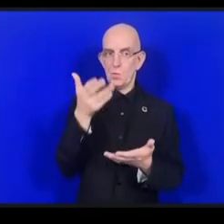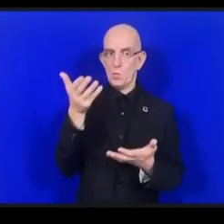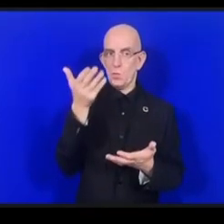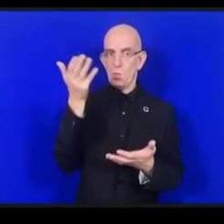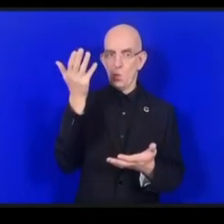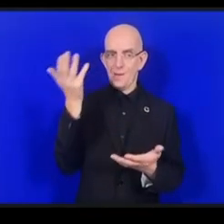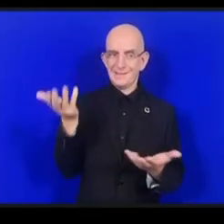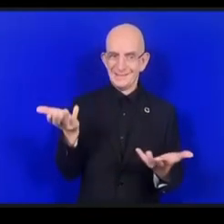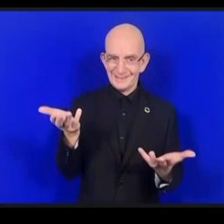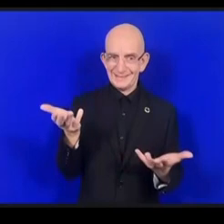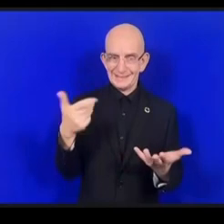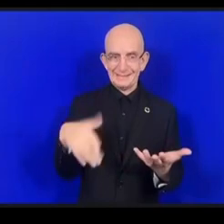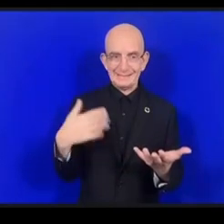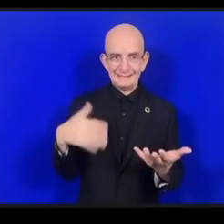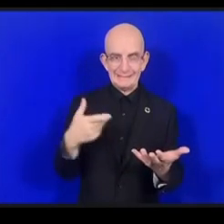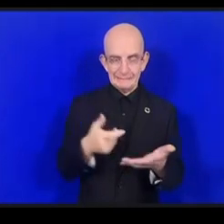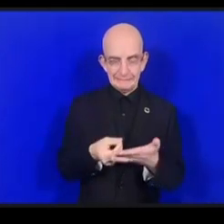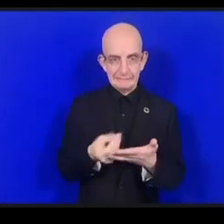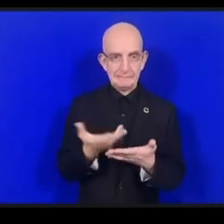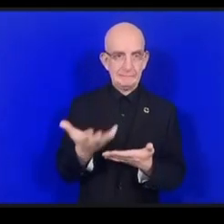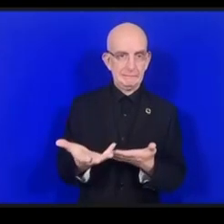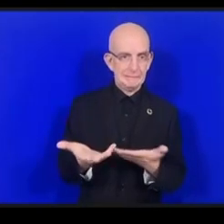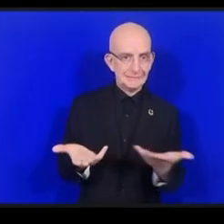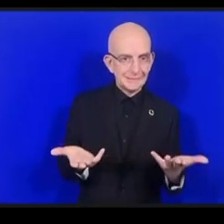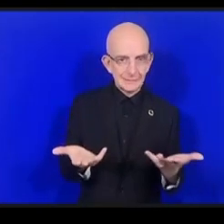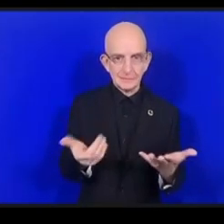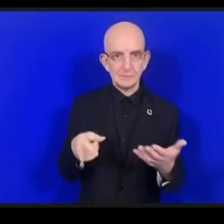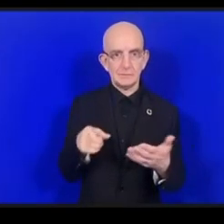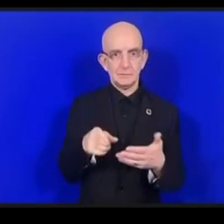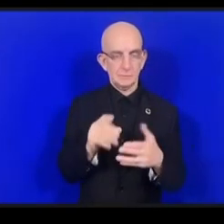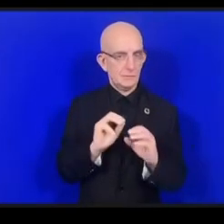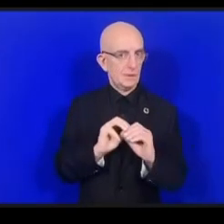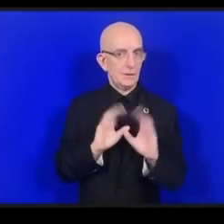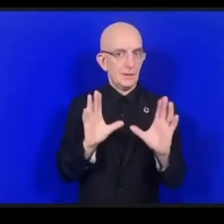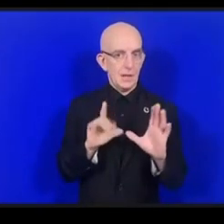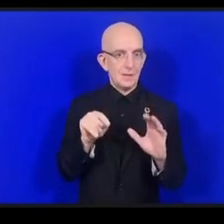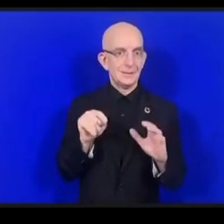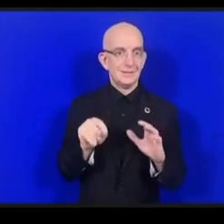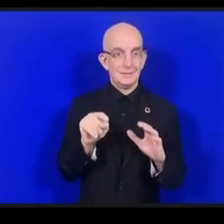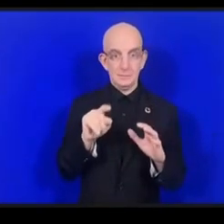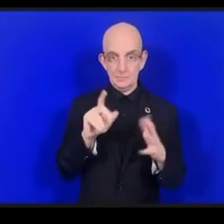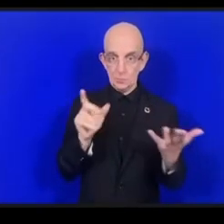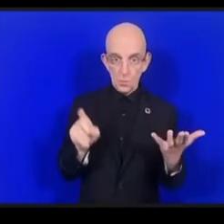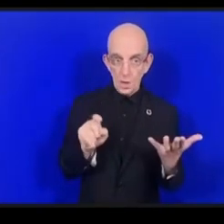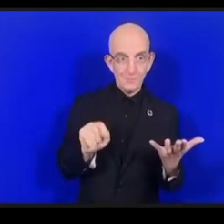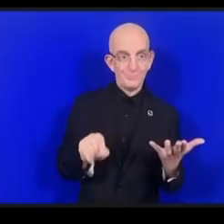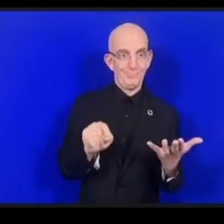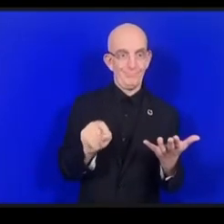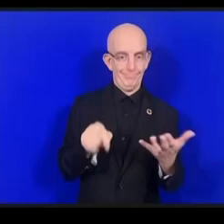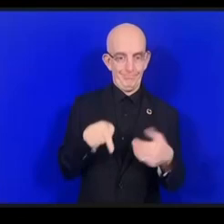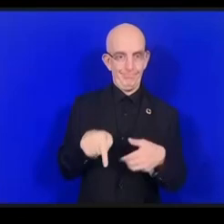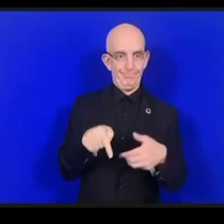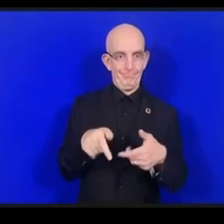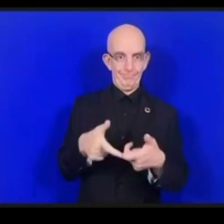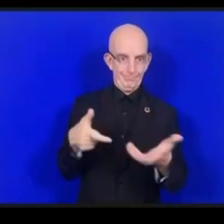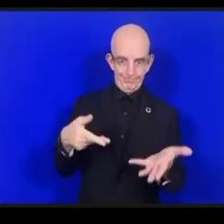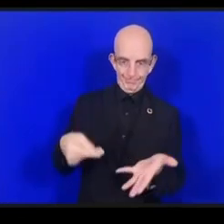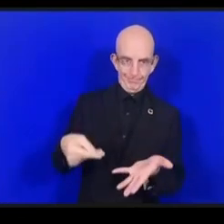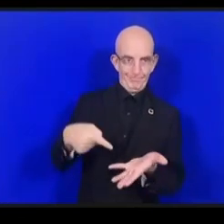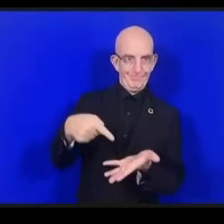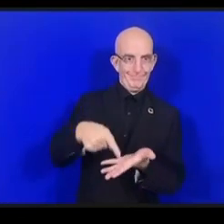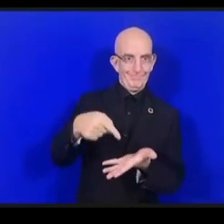وفي بعض المناطق من العالم فإن تكلفة الإنترنت ليست في متناول الجميع